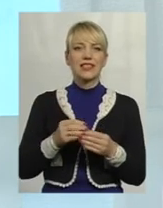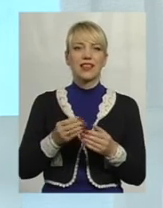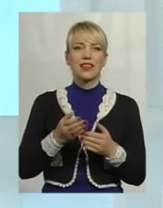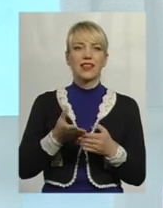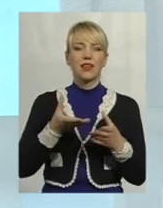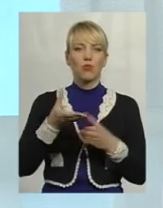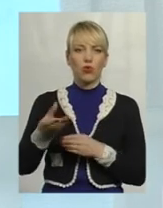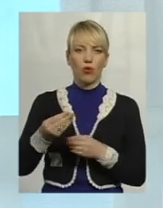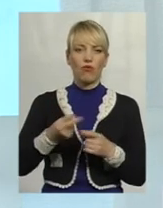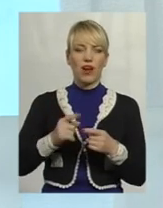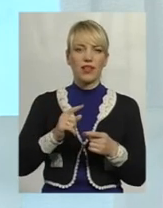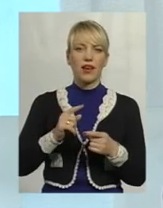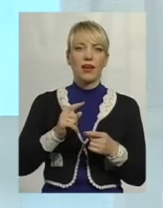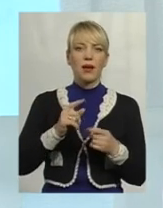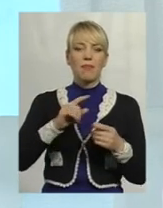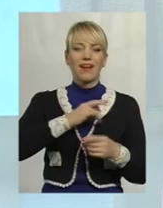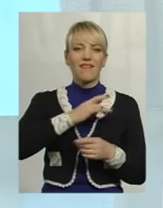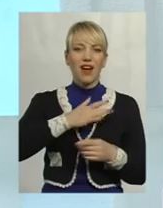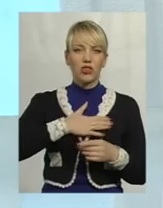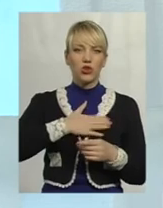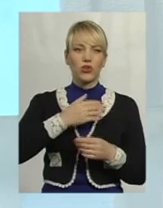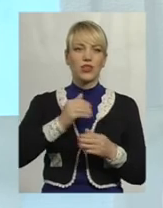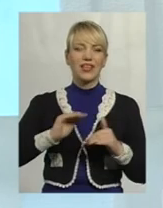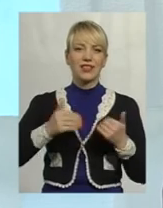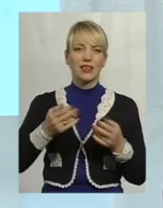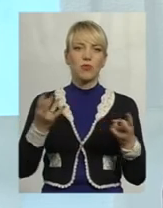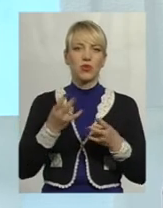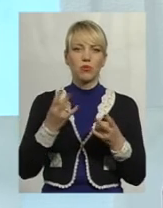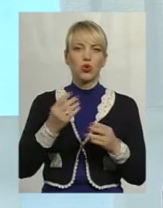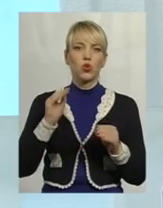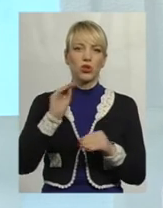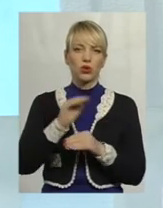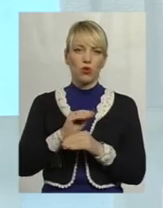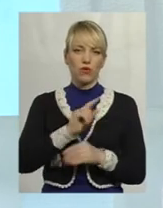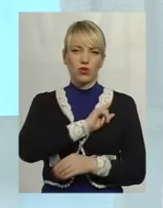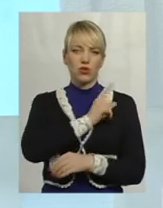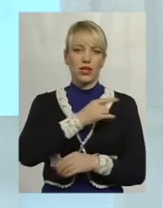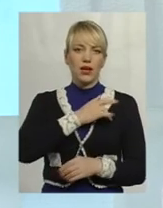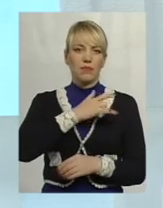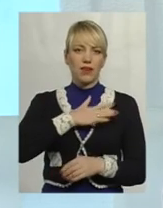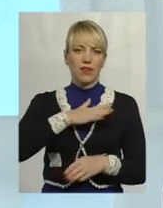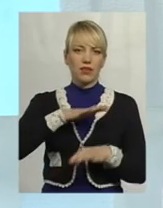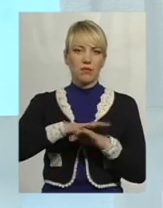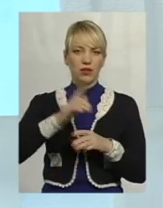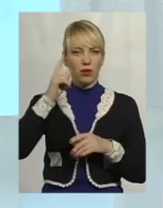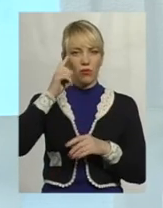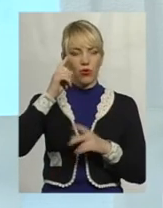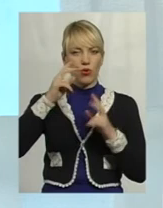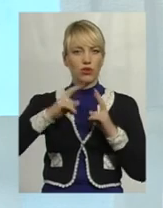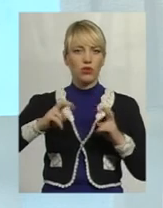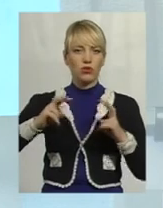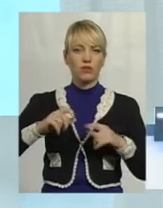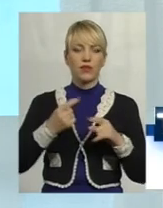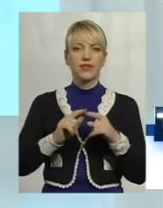стимулювання її розвитку потребує додаткових зусиль. Насправді, «Приватбанк» проаналізував ці